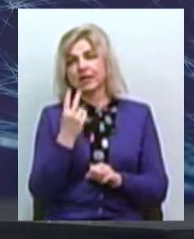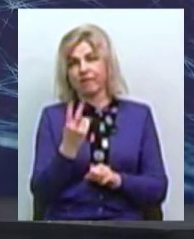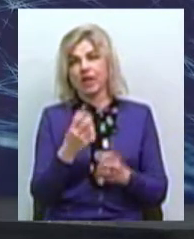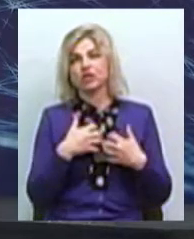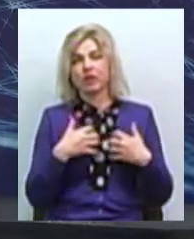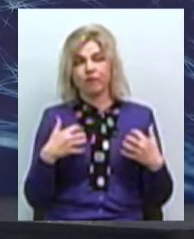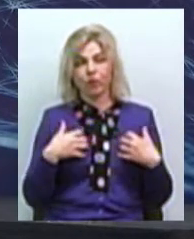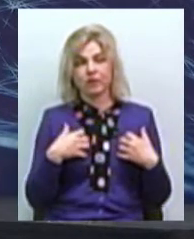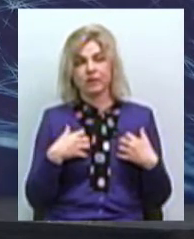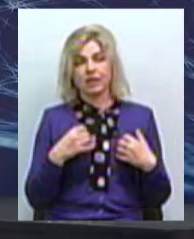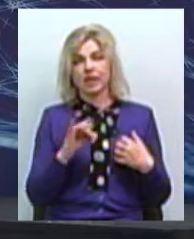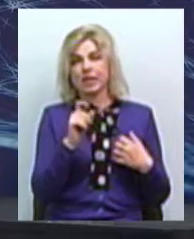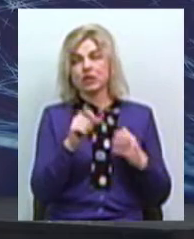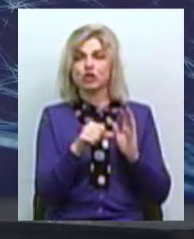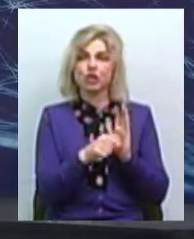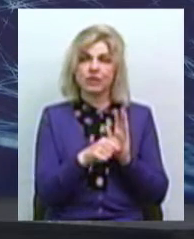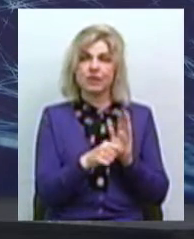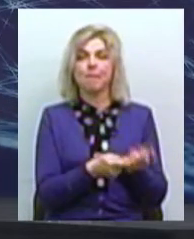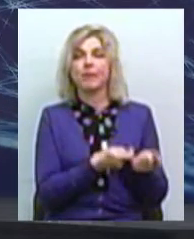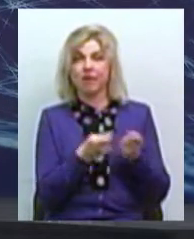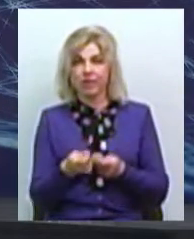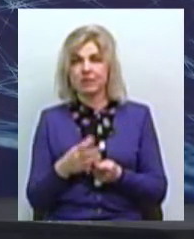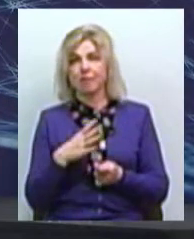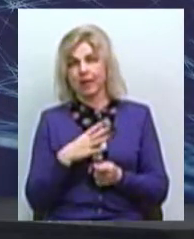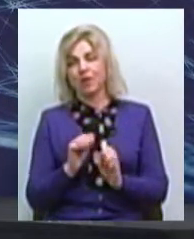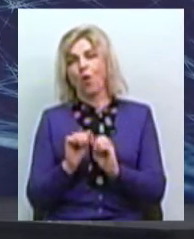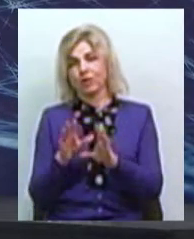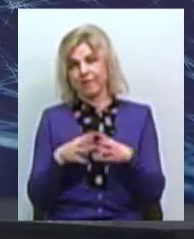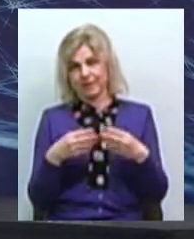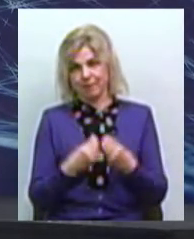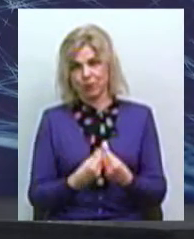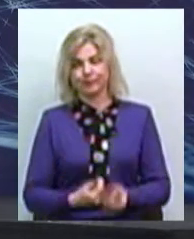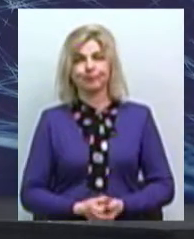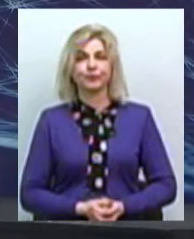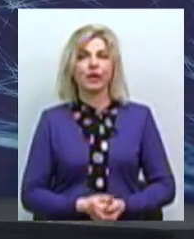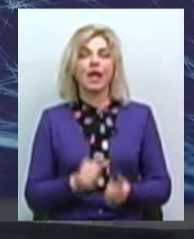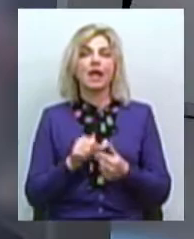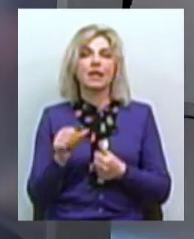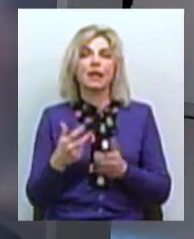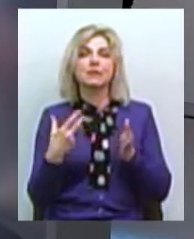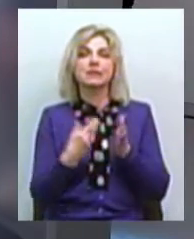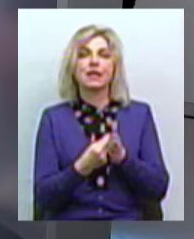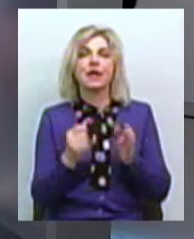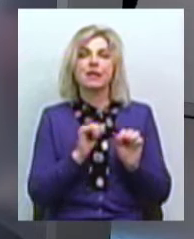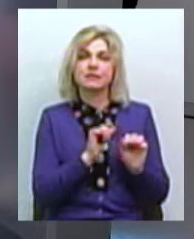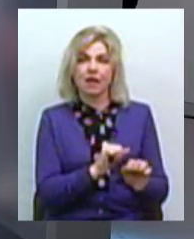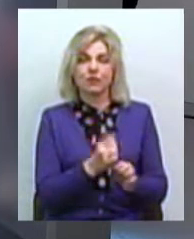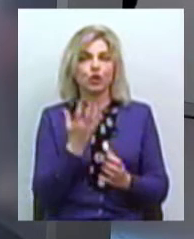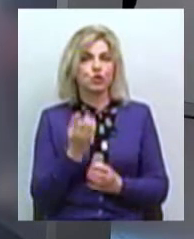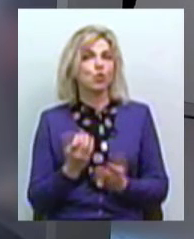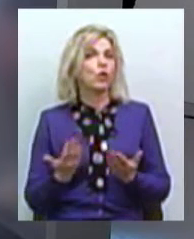6 чи 7 привезених було прилаштовано у результаті. А скажіть, будь ласка, крім стерилізації, які ще